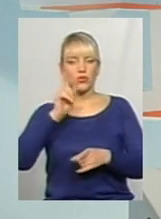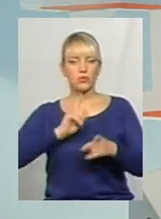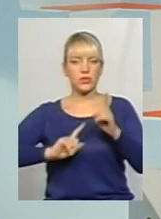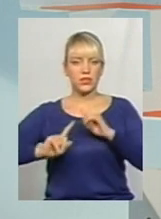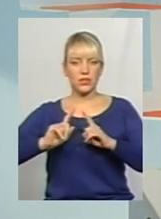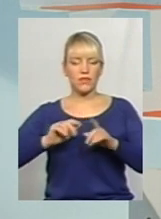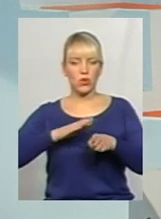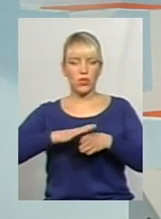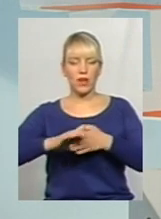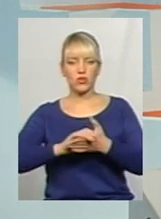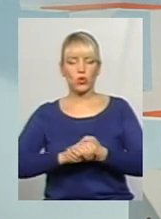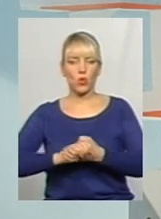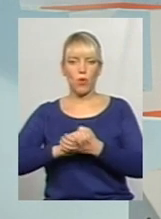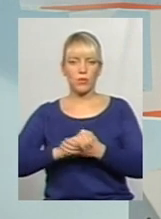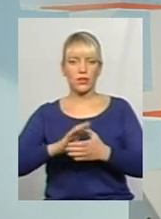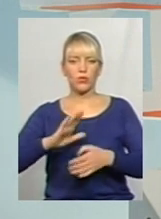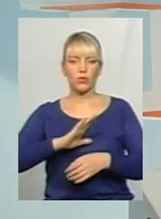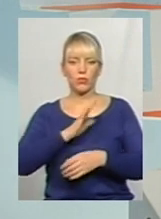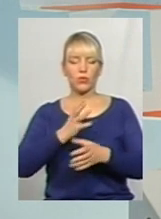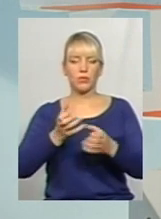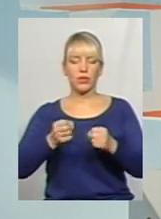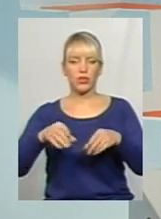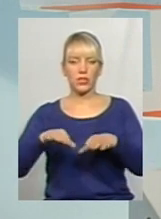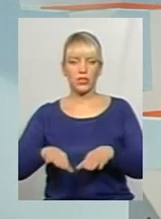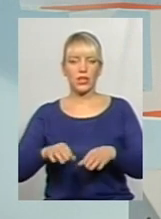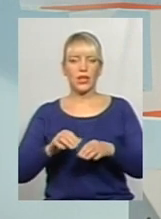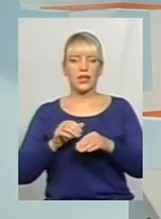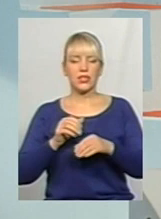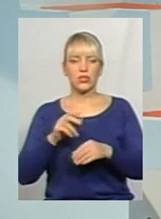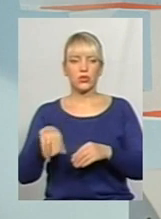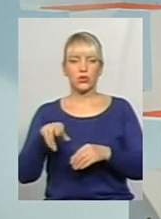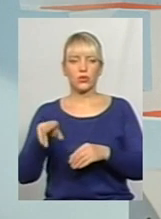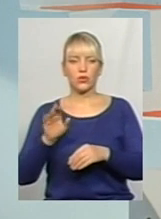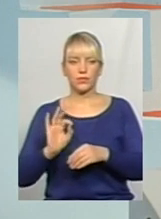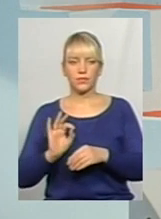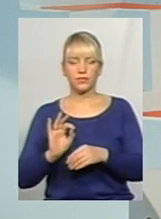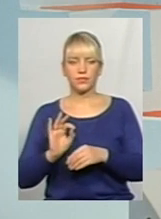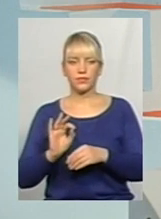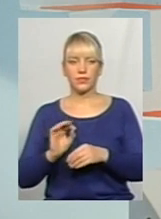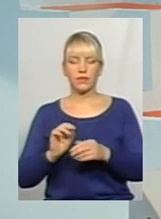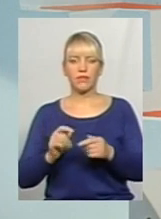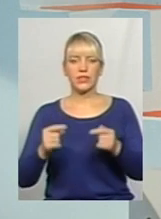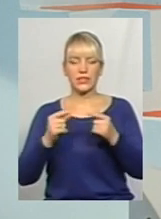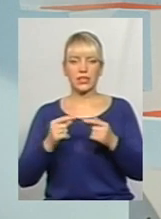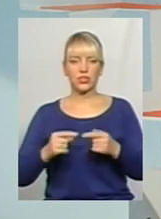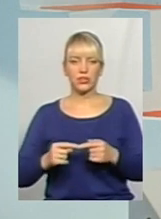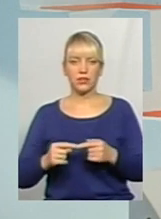виконавчого комітету, прийнято рішення проведення в дії рішення конкурсного комітету, щодо визначення